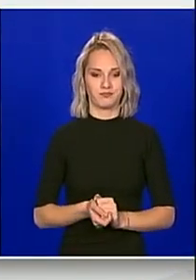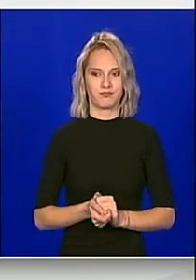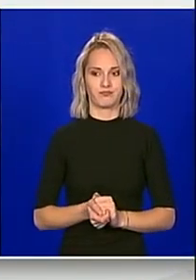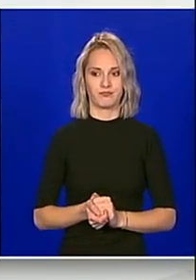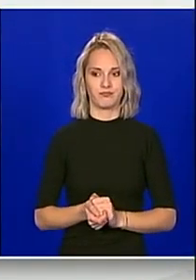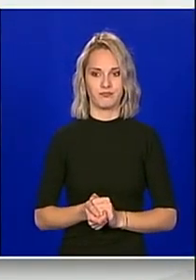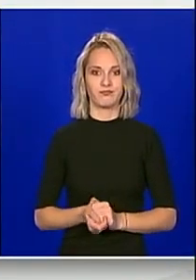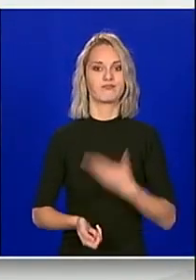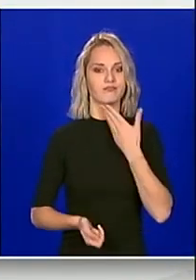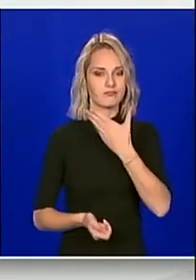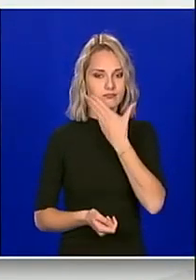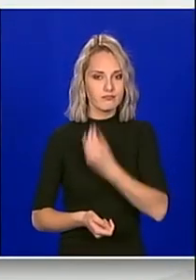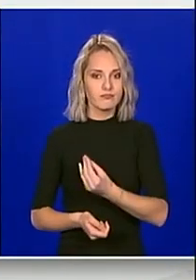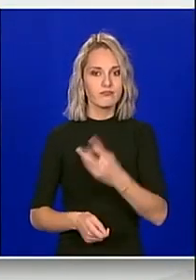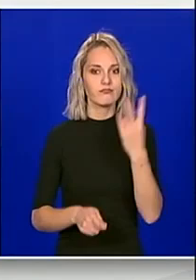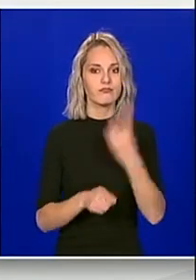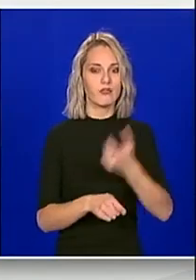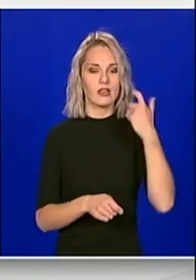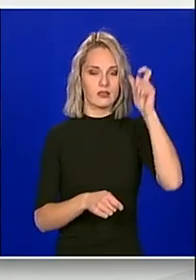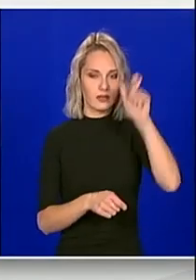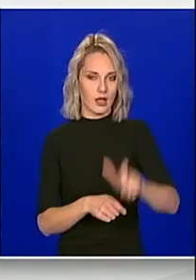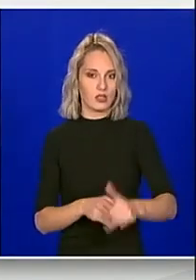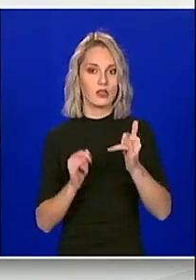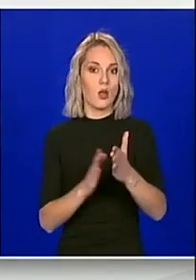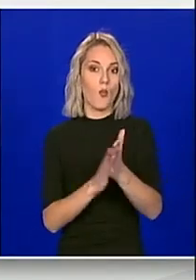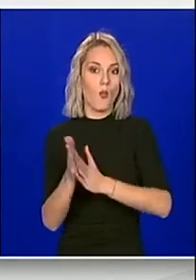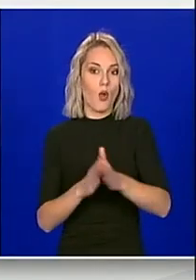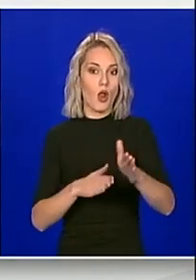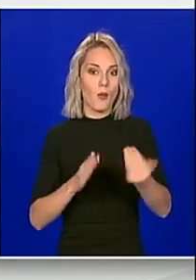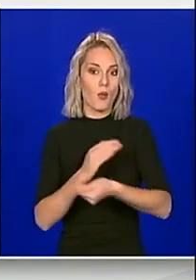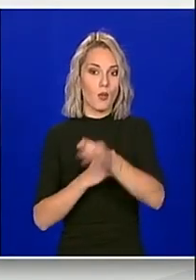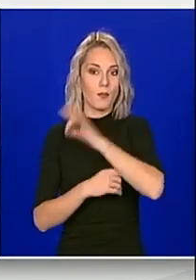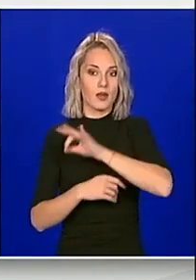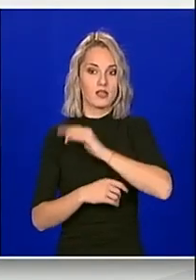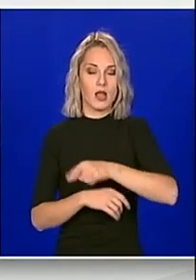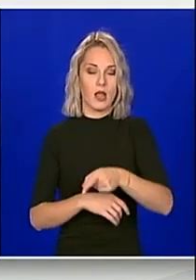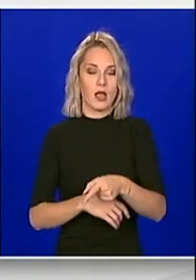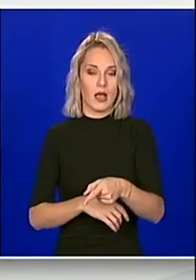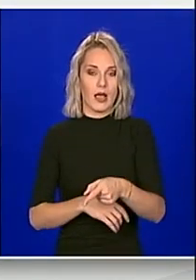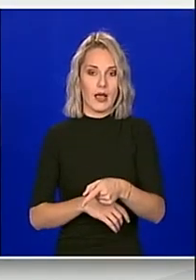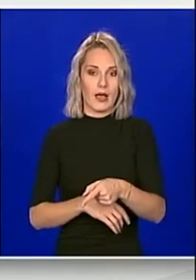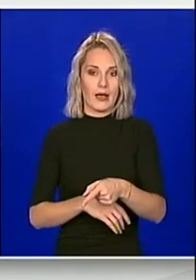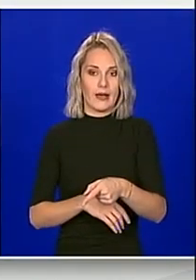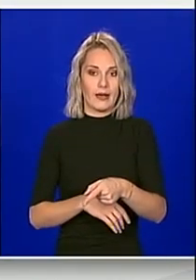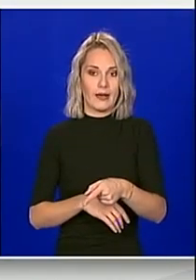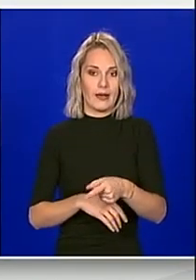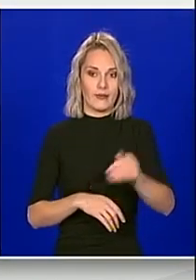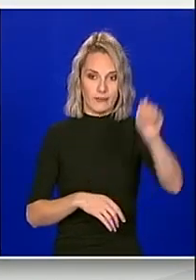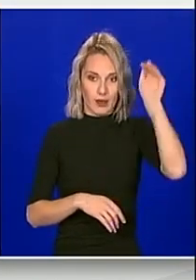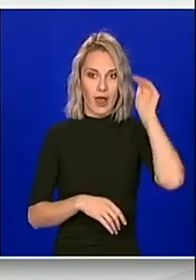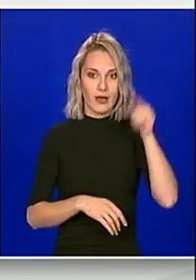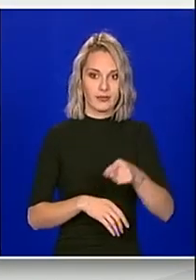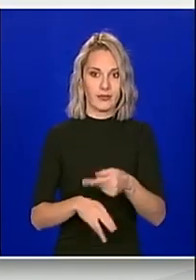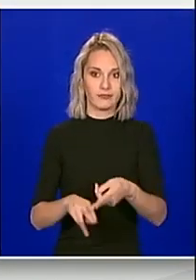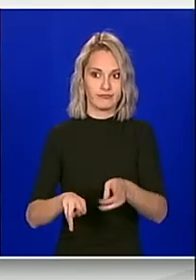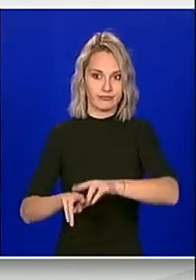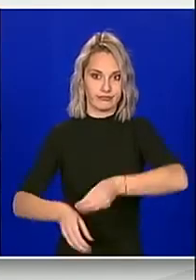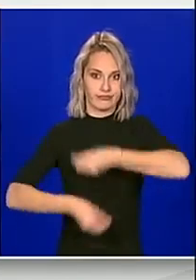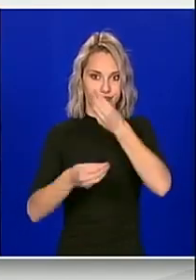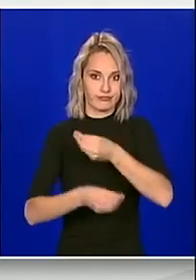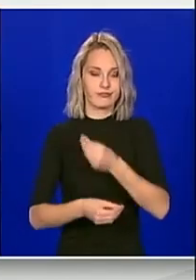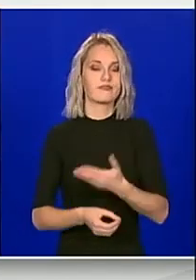Hvala vam lijepa državni tajniče. Sada bih molio podpredstvnika vlade i ministra motarnih posla da uzme riječ. Izvolite.